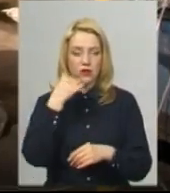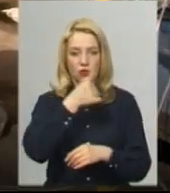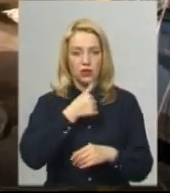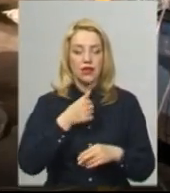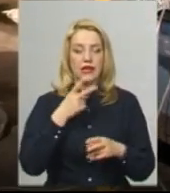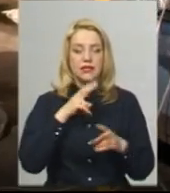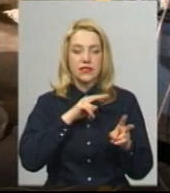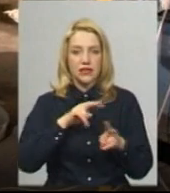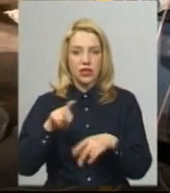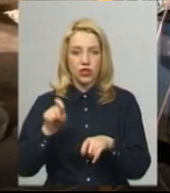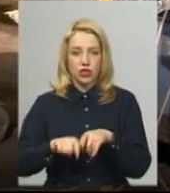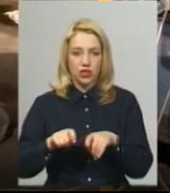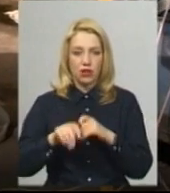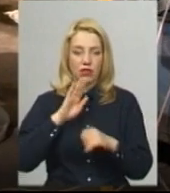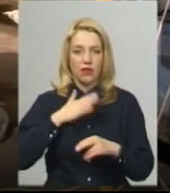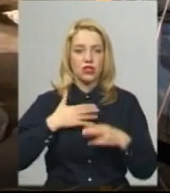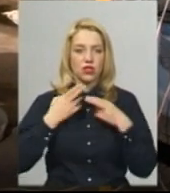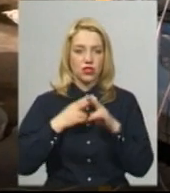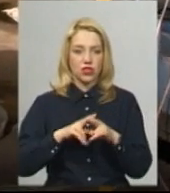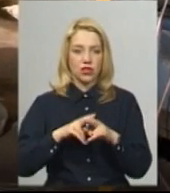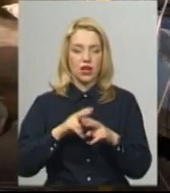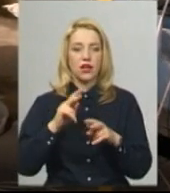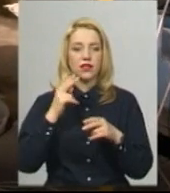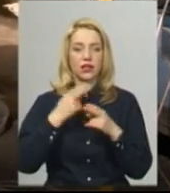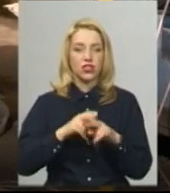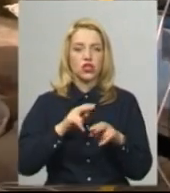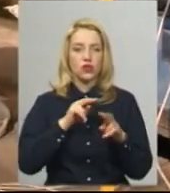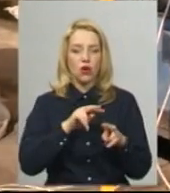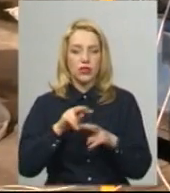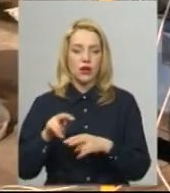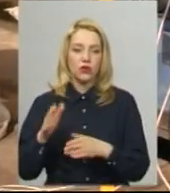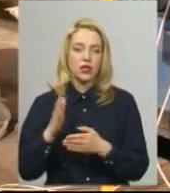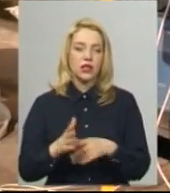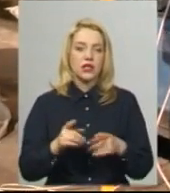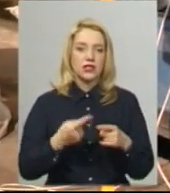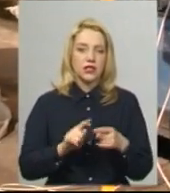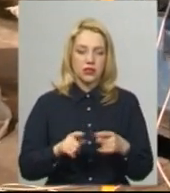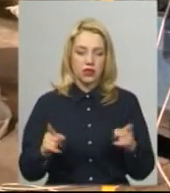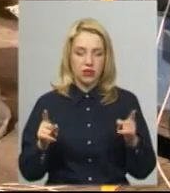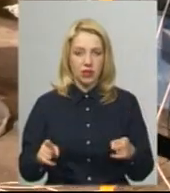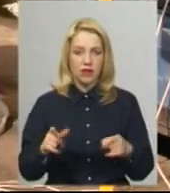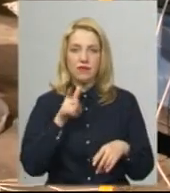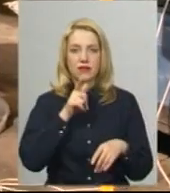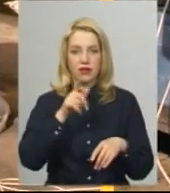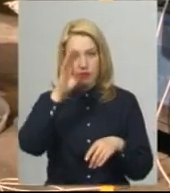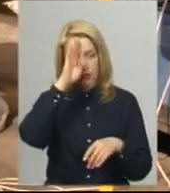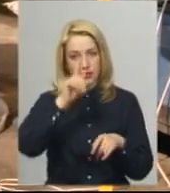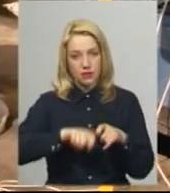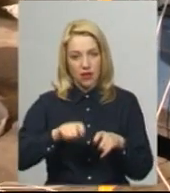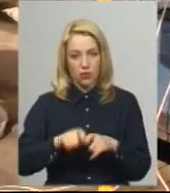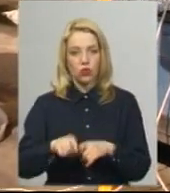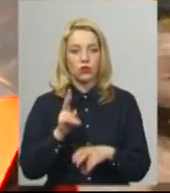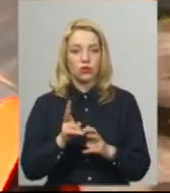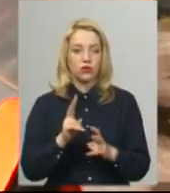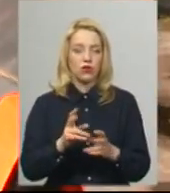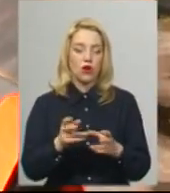робіт стежать наші інженера технічного нагляду. Тобто є закріплений за цією ділянкою інспектор, який контролює і потім